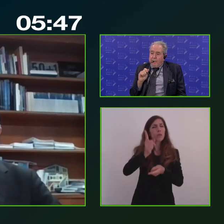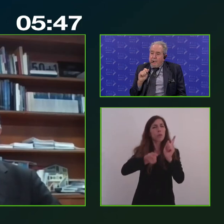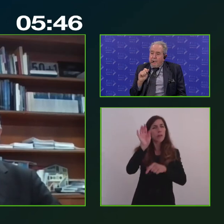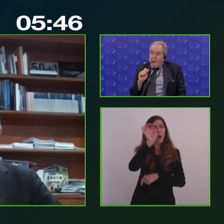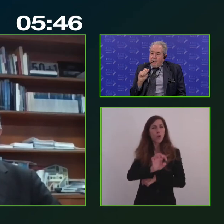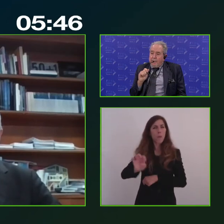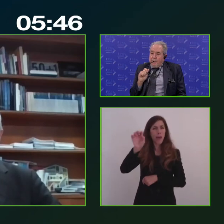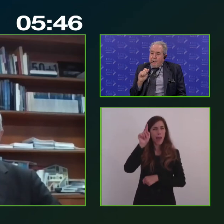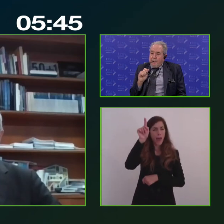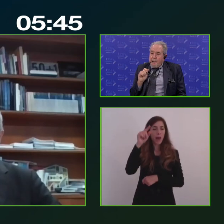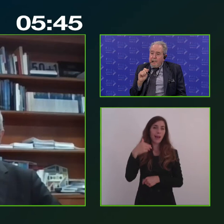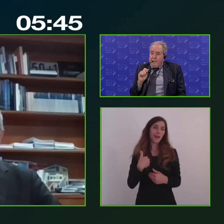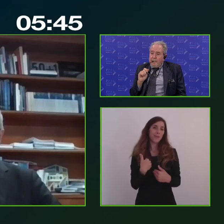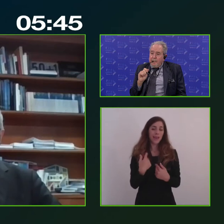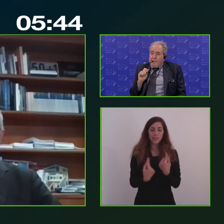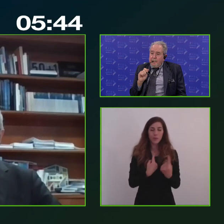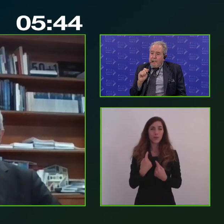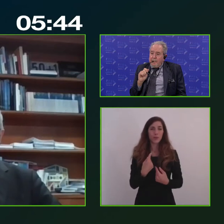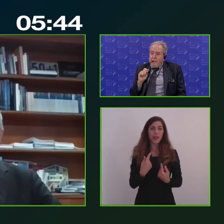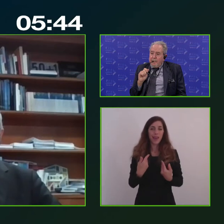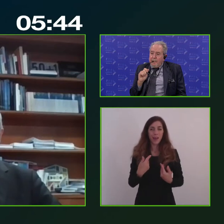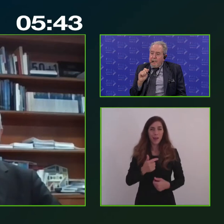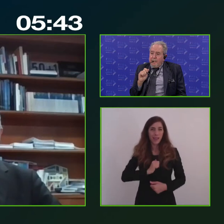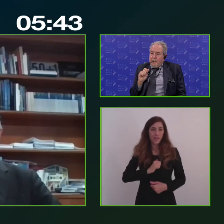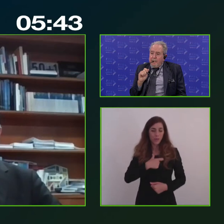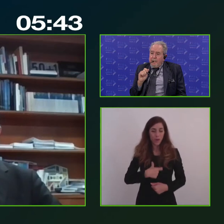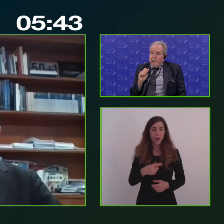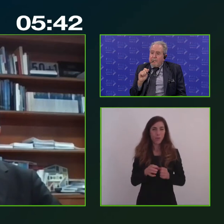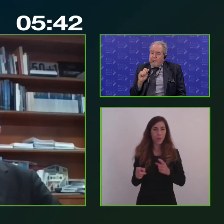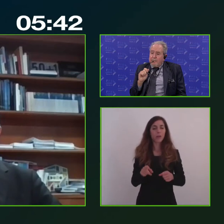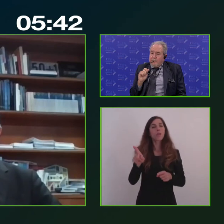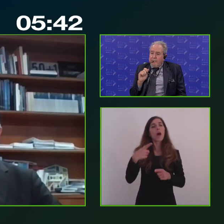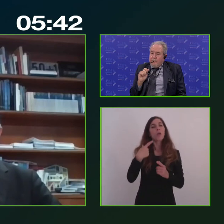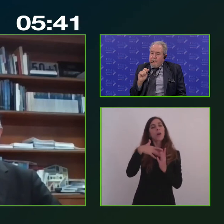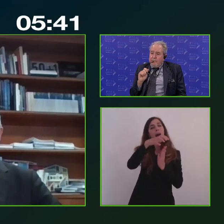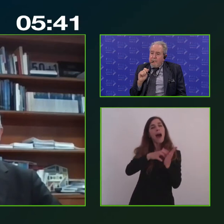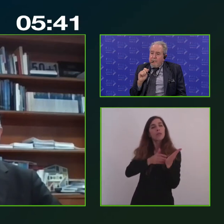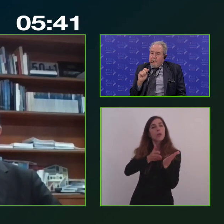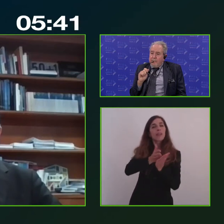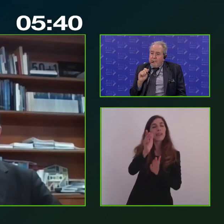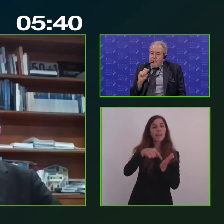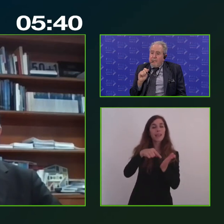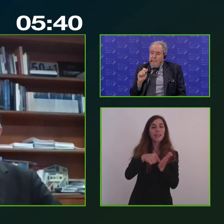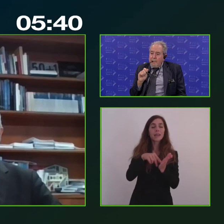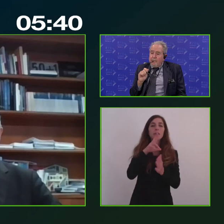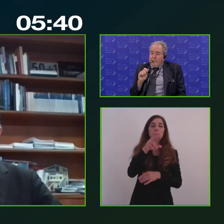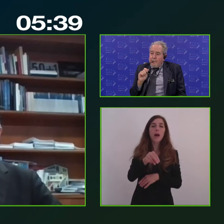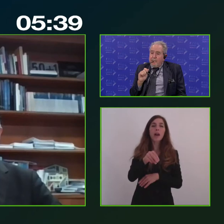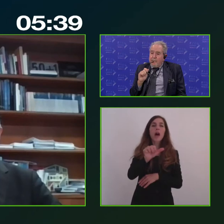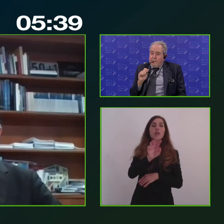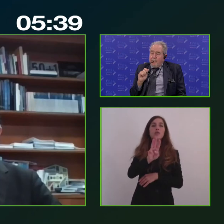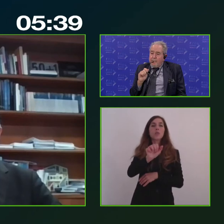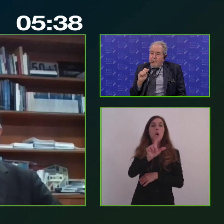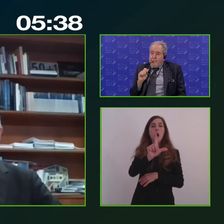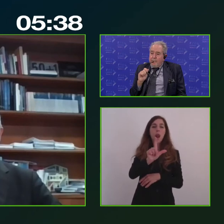portato individuale, c'è un atto di indirizzo molto importante che si chiama Small Business Act, che è un atto di